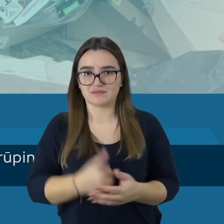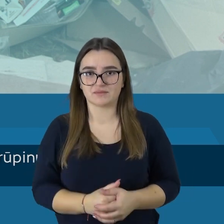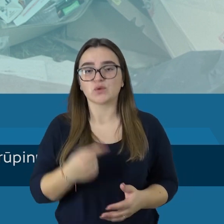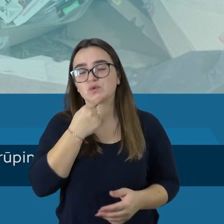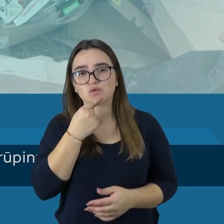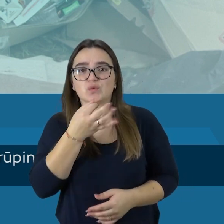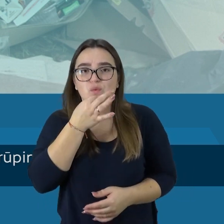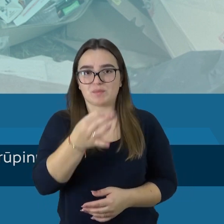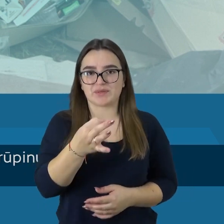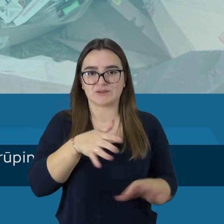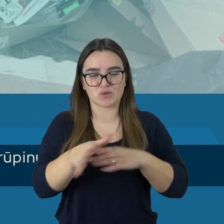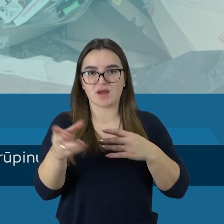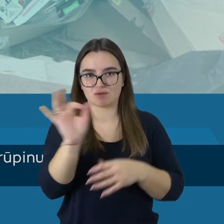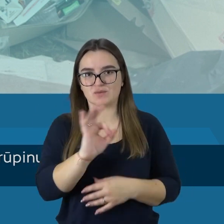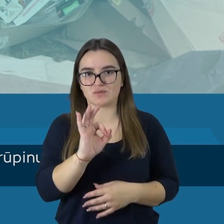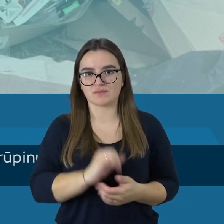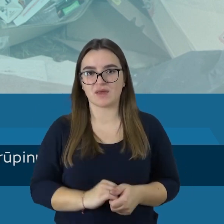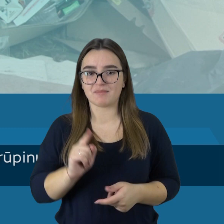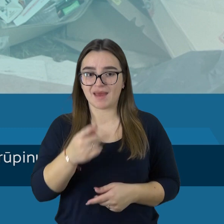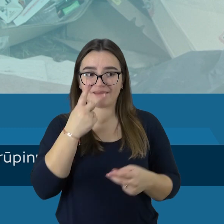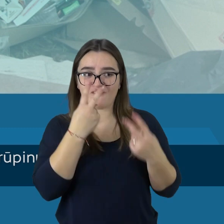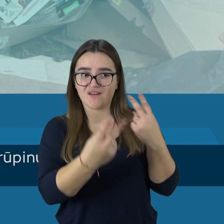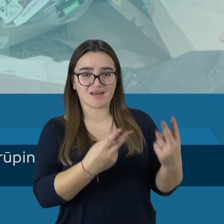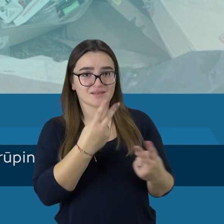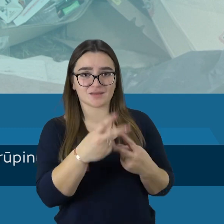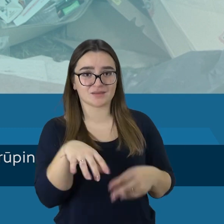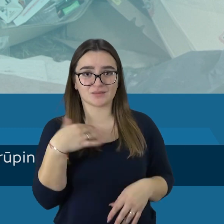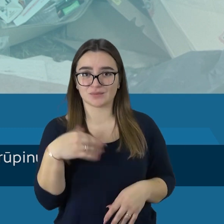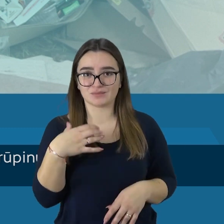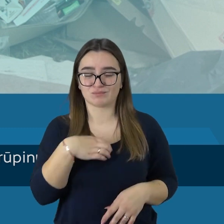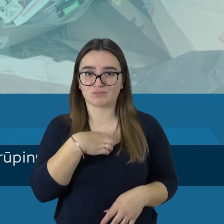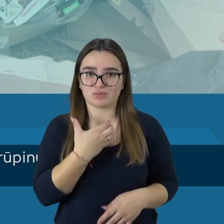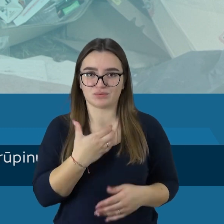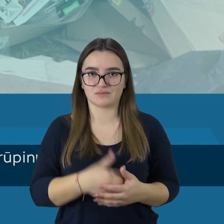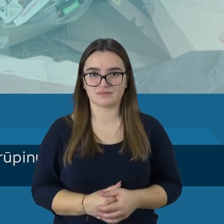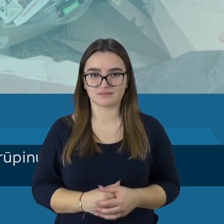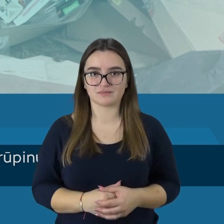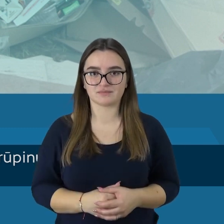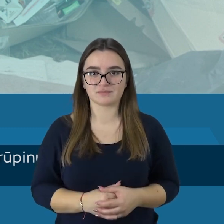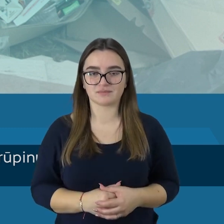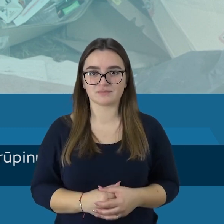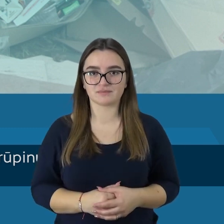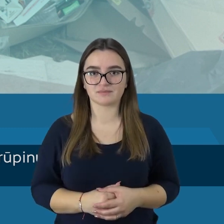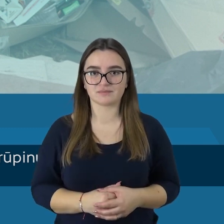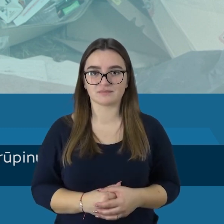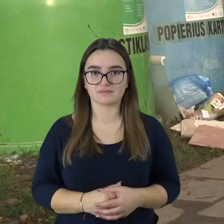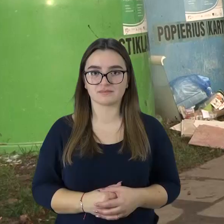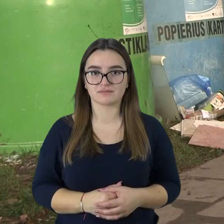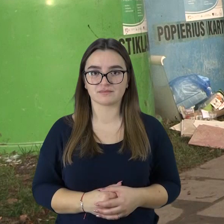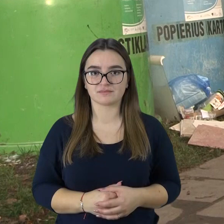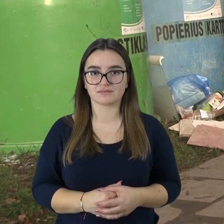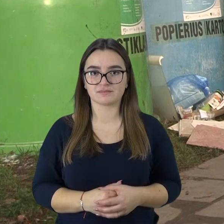Sudėtinga viską pasakyti, bet tikrai, zinokit, nu, vaizdas, tai, nu, čia yra tikrai iki nelaimas, kaip sakau, vienas žingsnes.